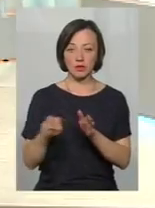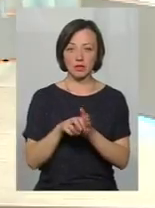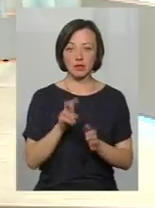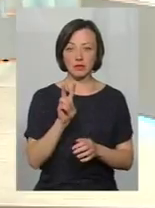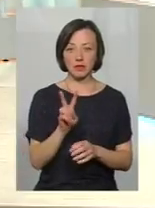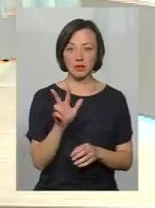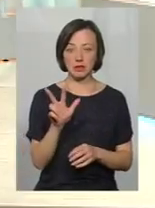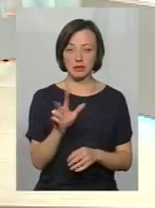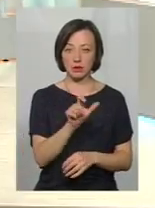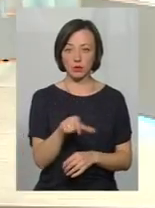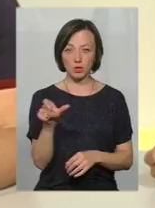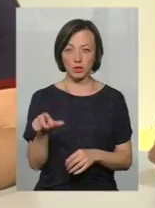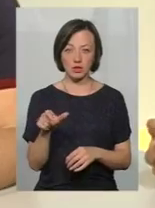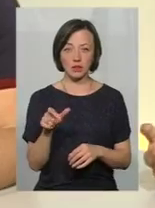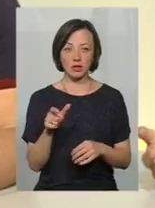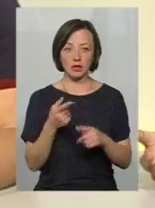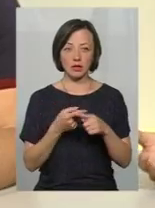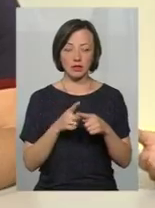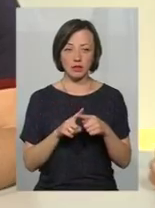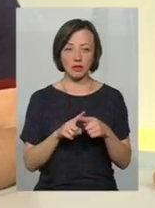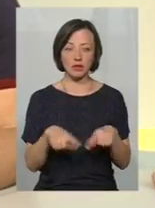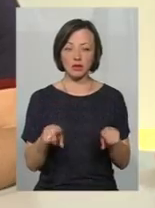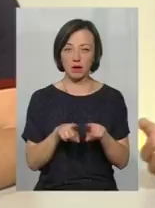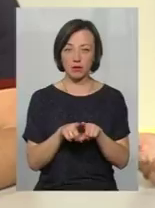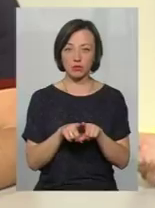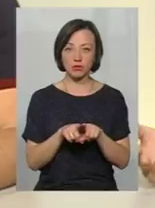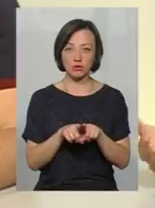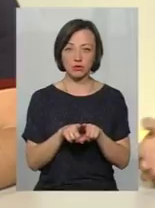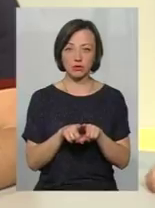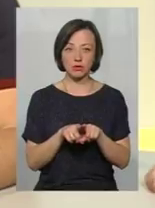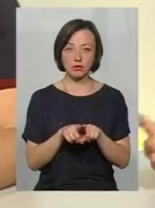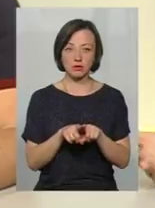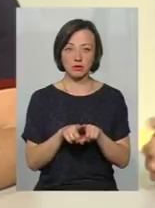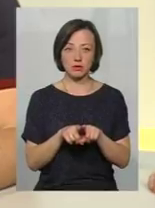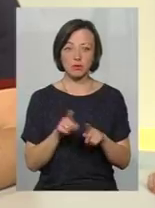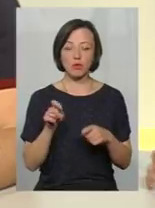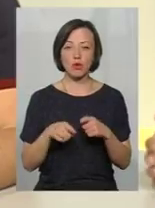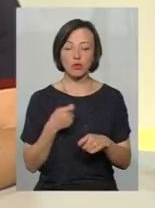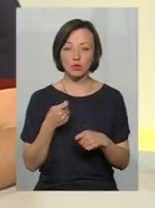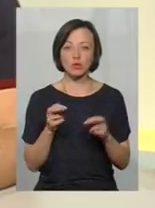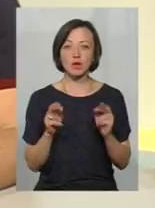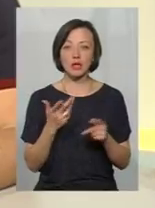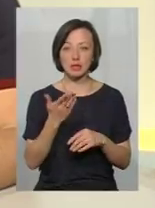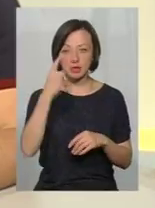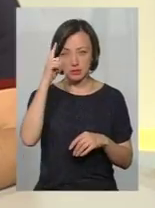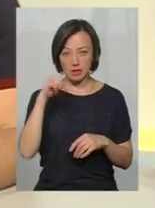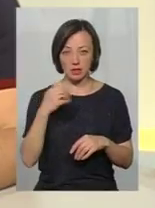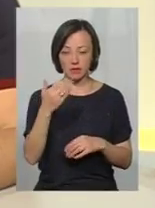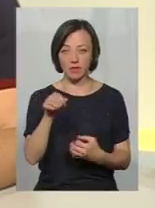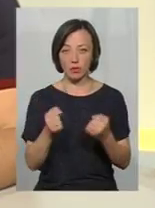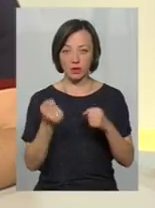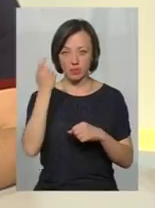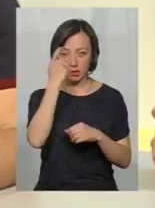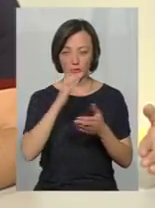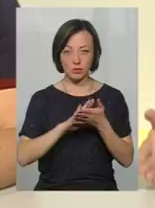-3 людини, і вони не інформують, це також з точки зору свідомості, це порушення. Тому що, ну як, ти знаєш, що твій водій в